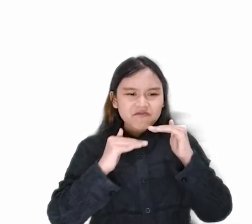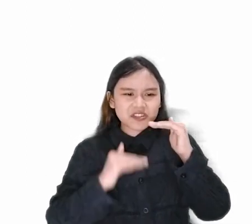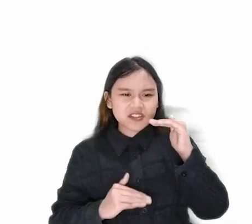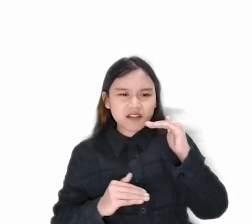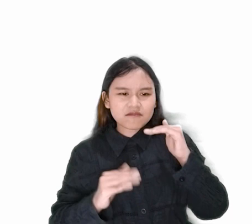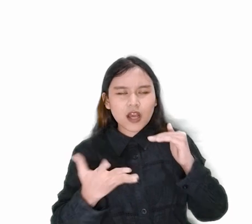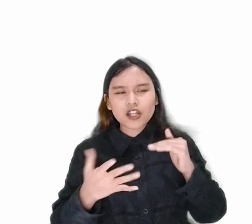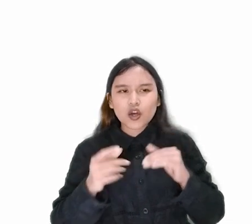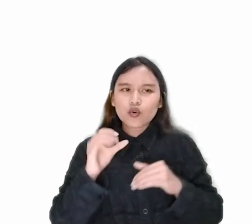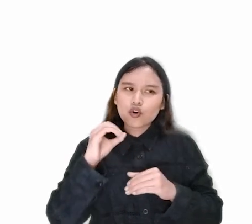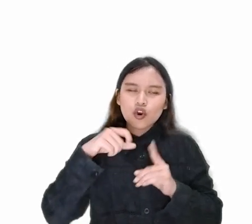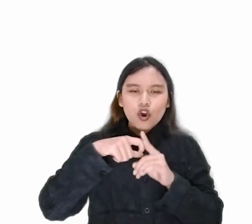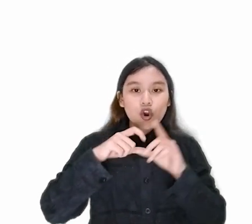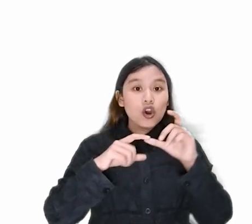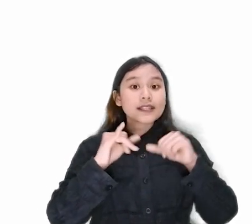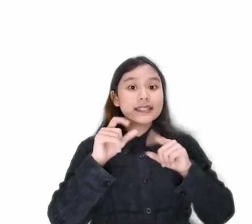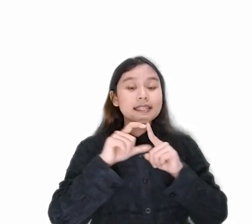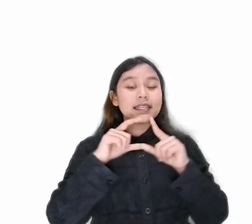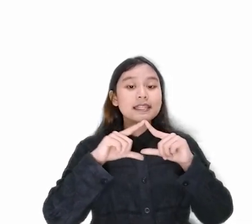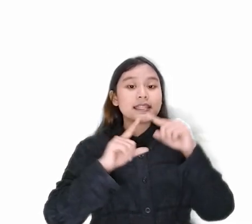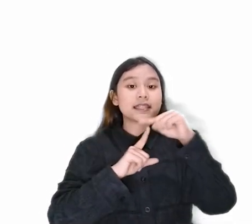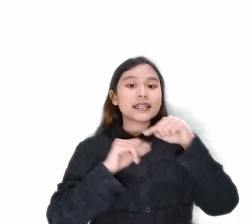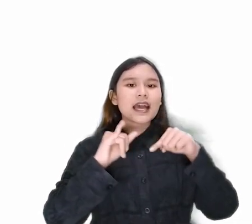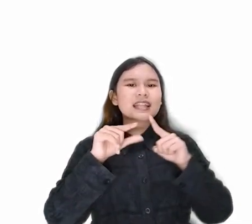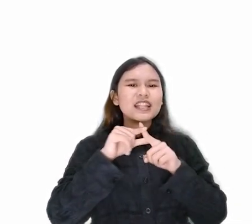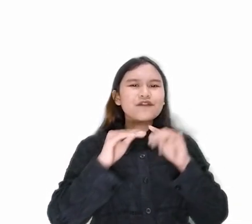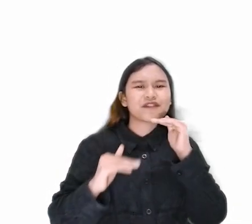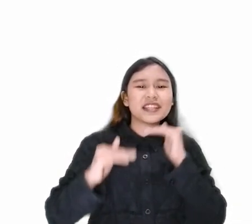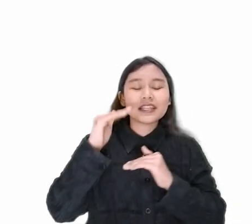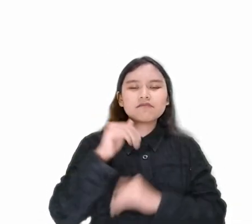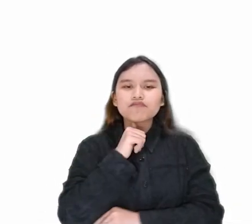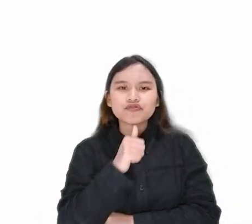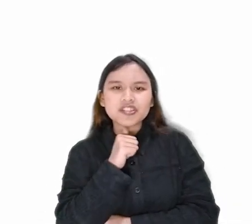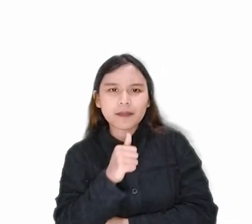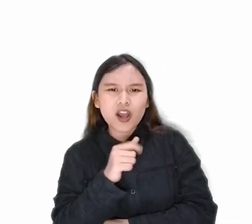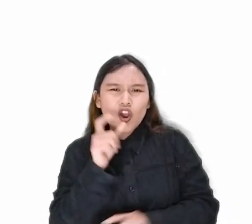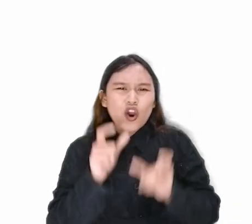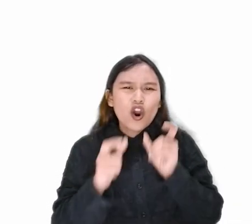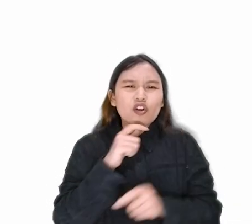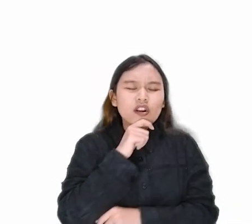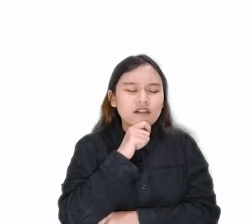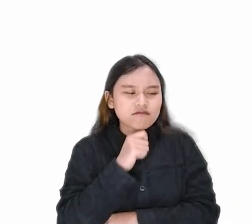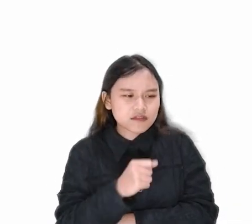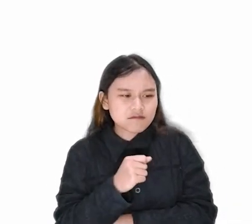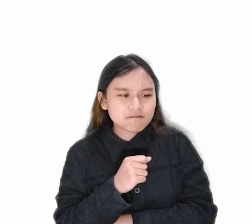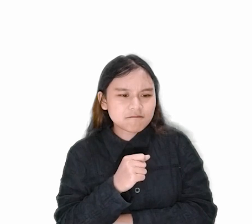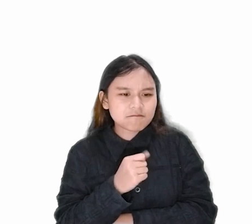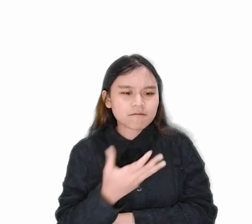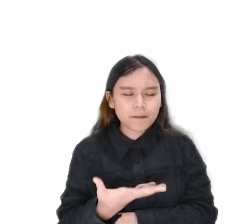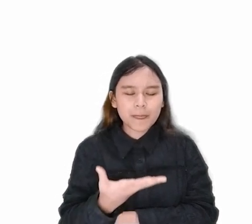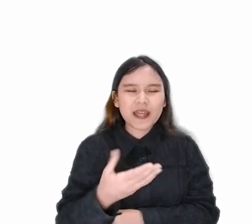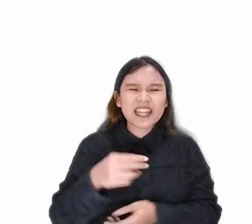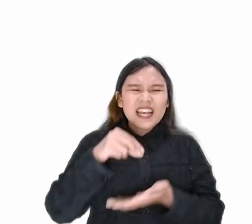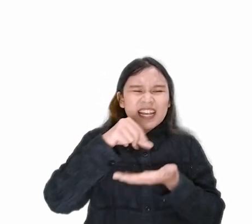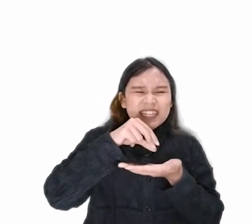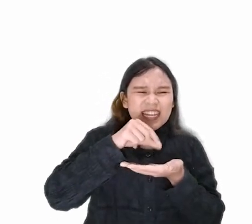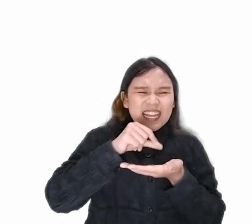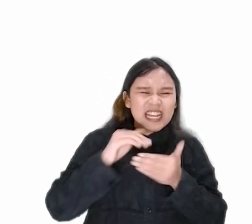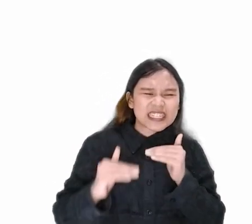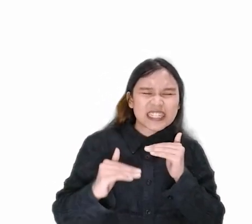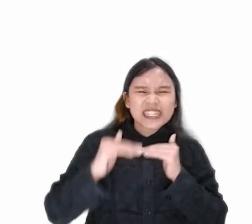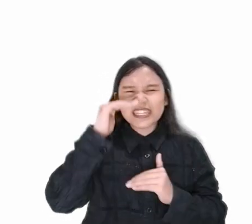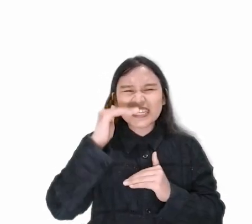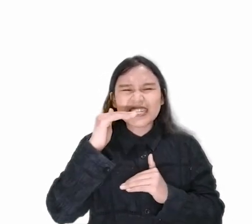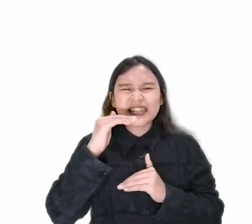oksidatif tinggi Kelompok tersebut mencakup para lansia, penderita diabetes, dan para penderita penyakit